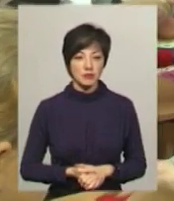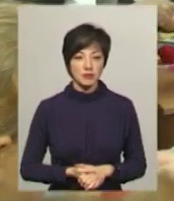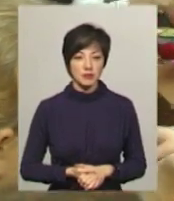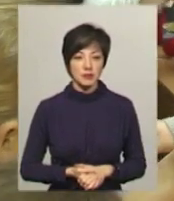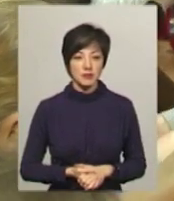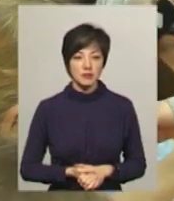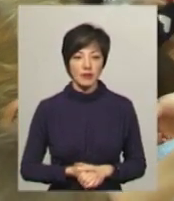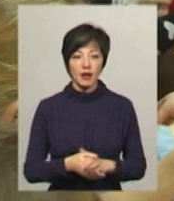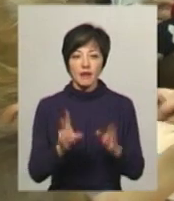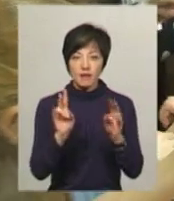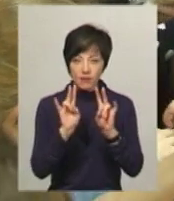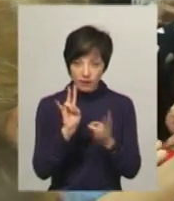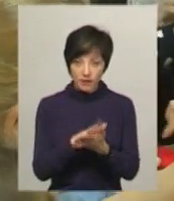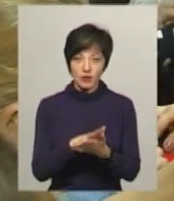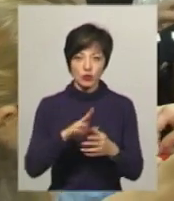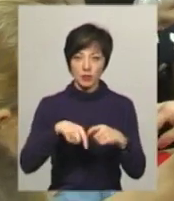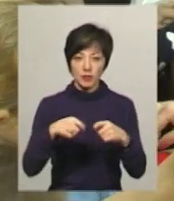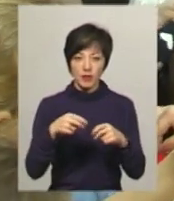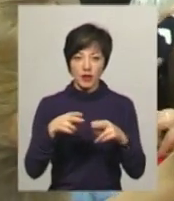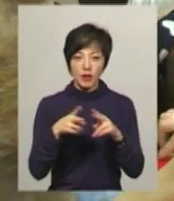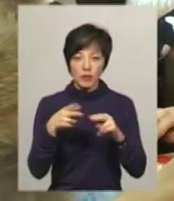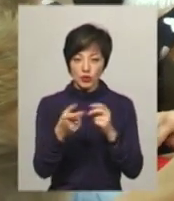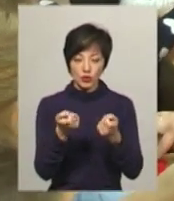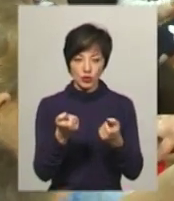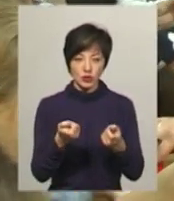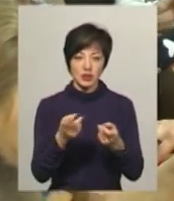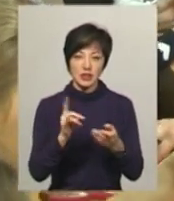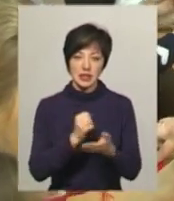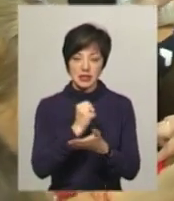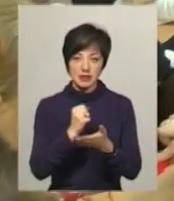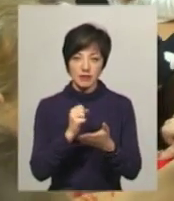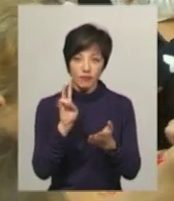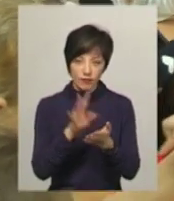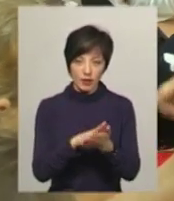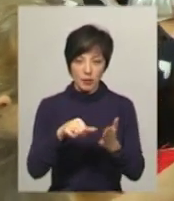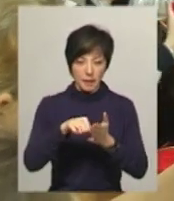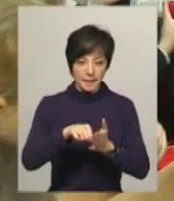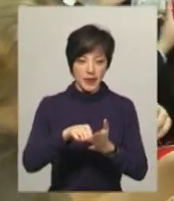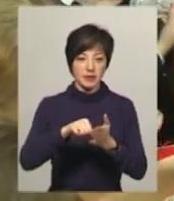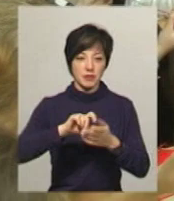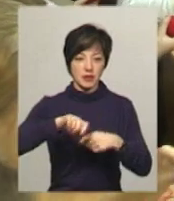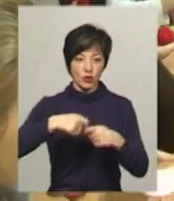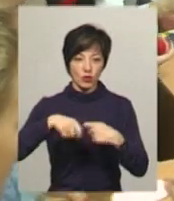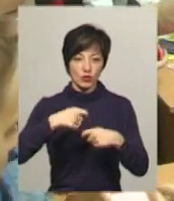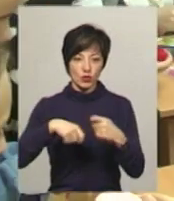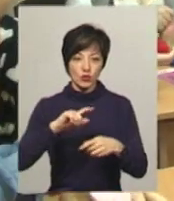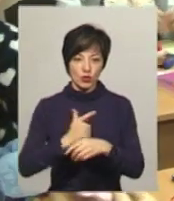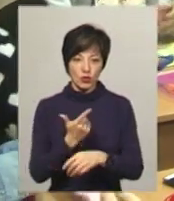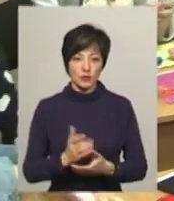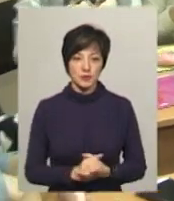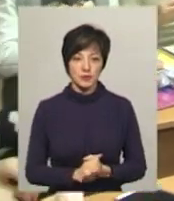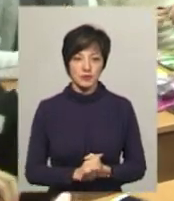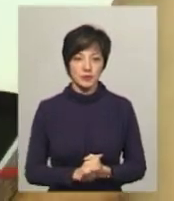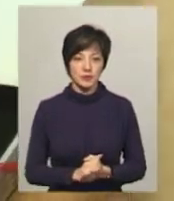«Закріплює, щоб воно не розплутилося. Тут можеш підрізати трошечки і закріпити, пальцем перетримати і накручувати знову новий